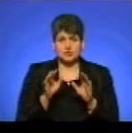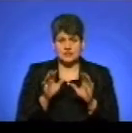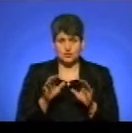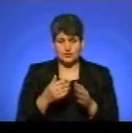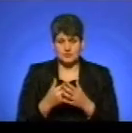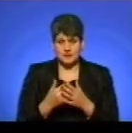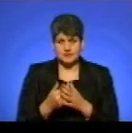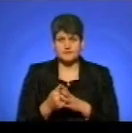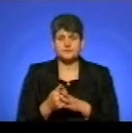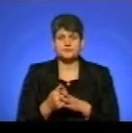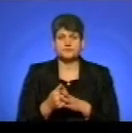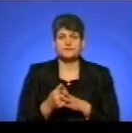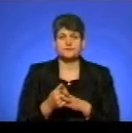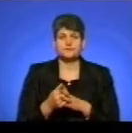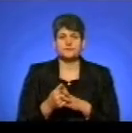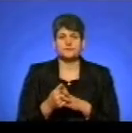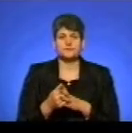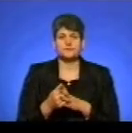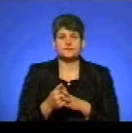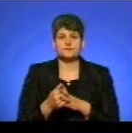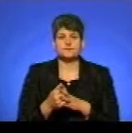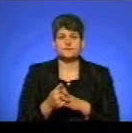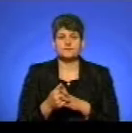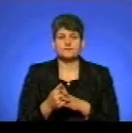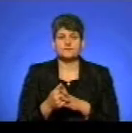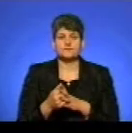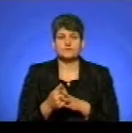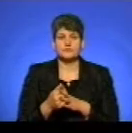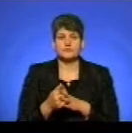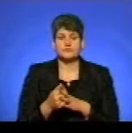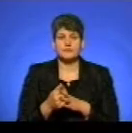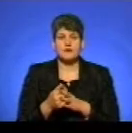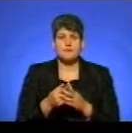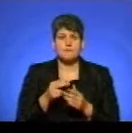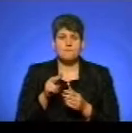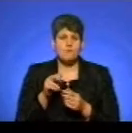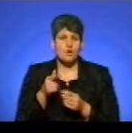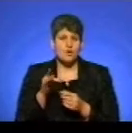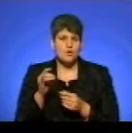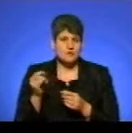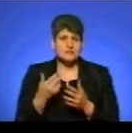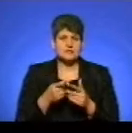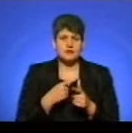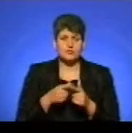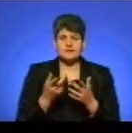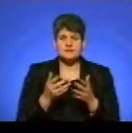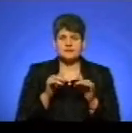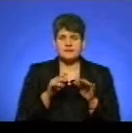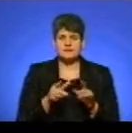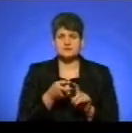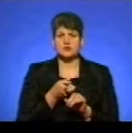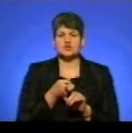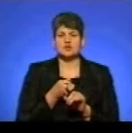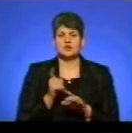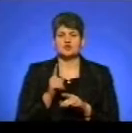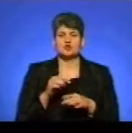наприклад, якщо погрози, так, були, або якісь дії, які спричиняли, наприклад, що